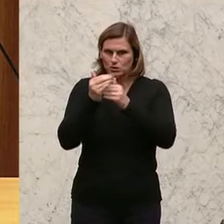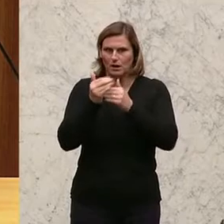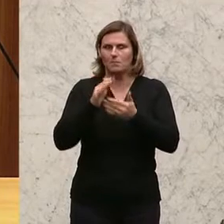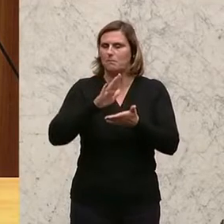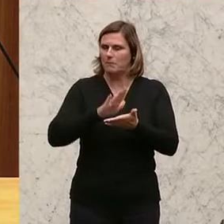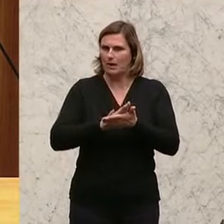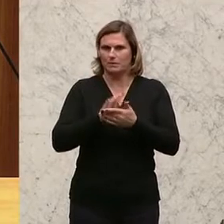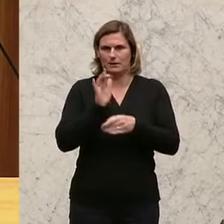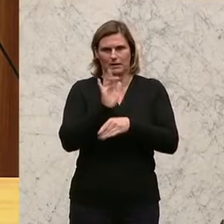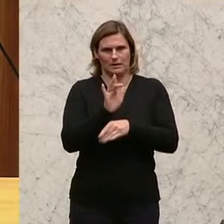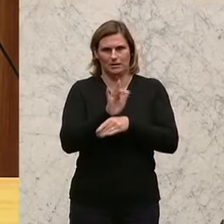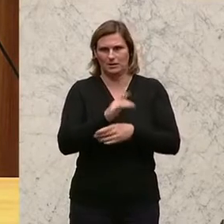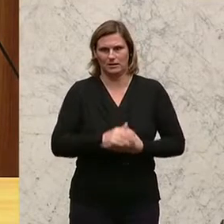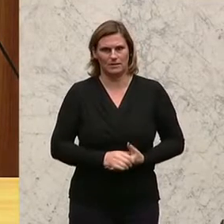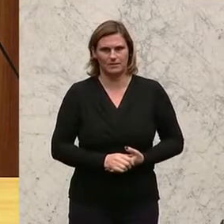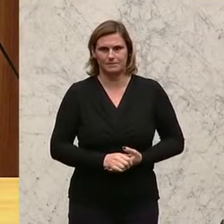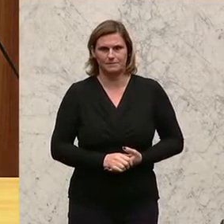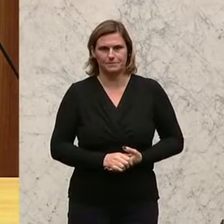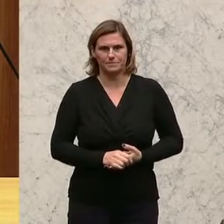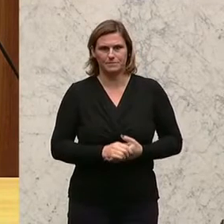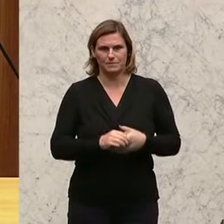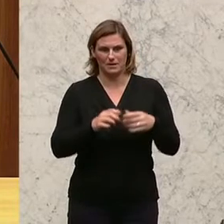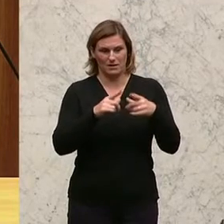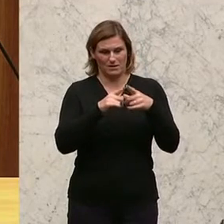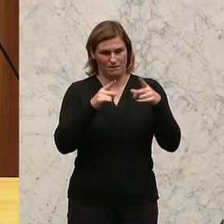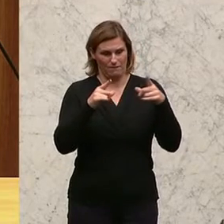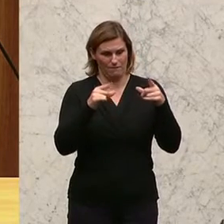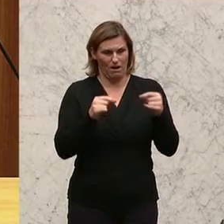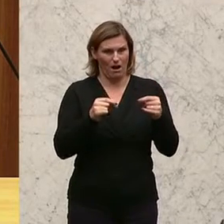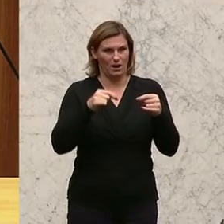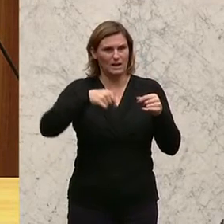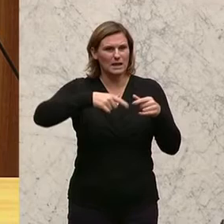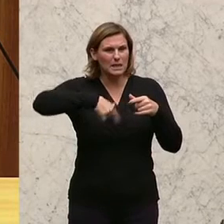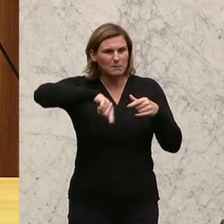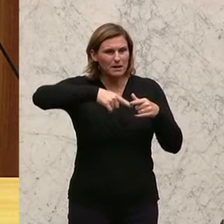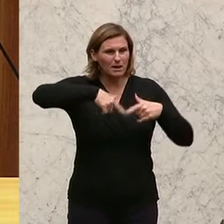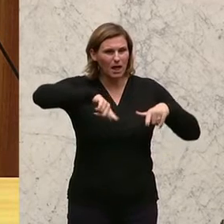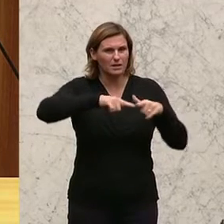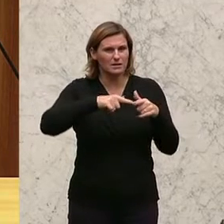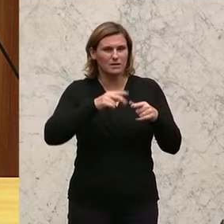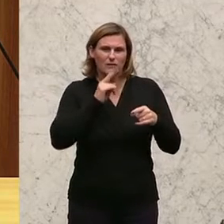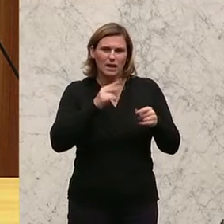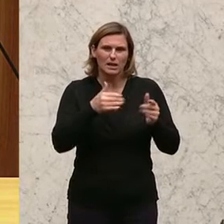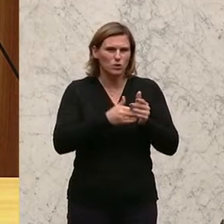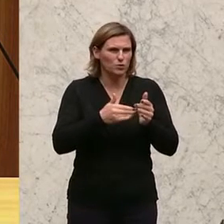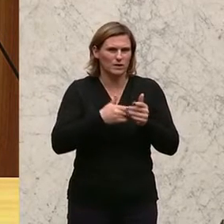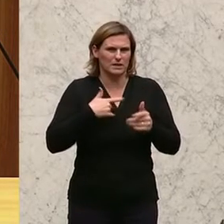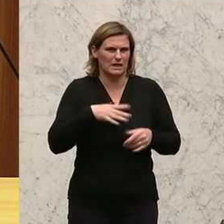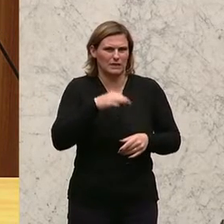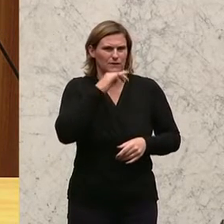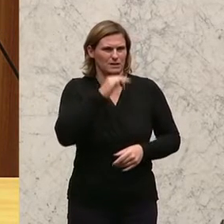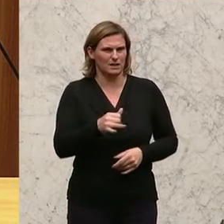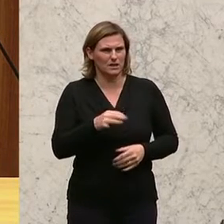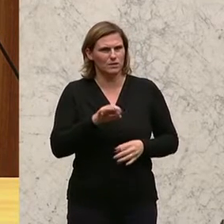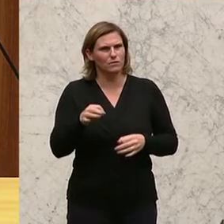aufrecht. Wir finden nicht, dass die Briefwahl im Inland wirklich notwendig ist. Für gebrechliche Personen